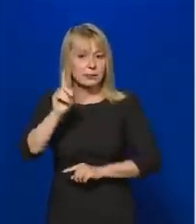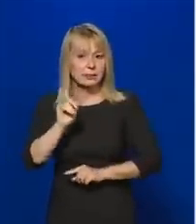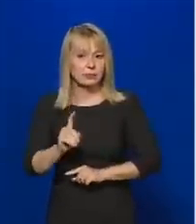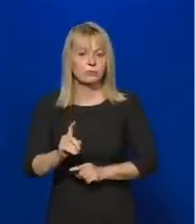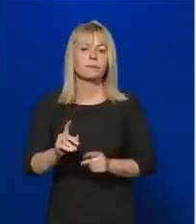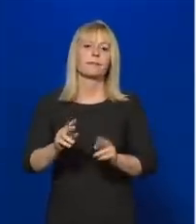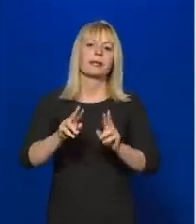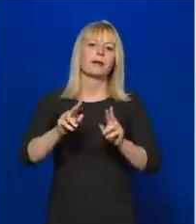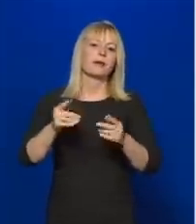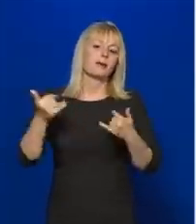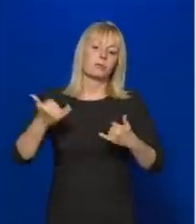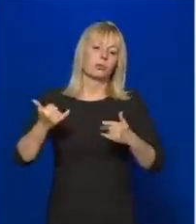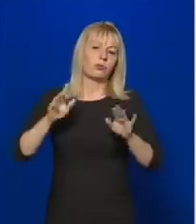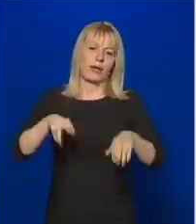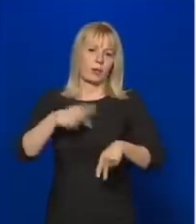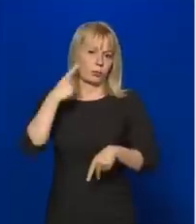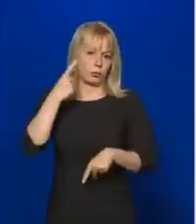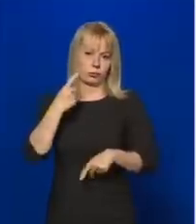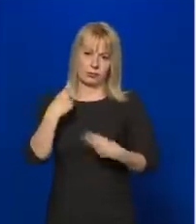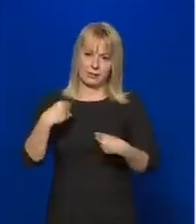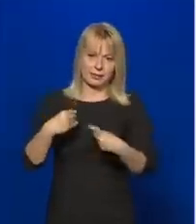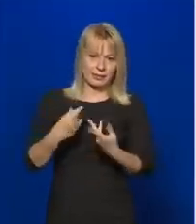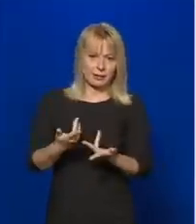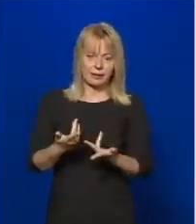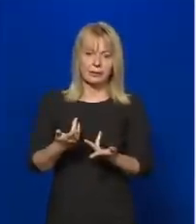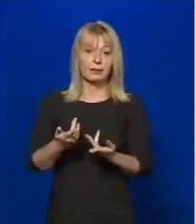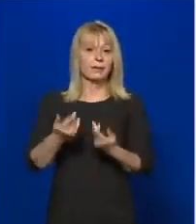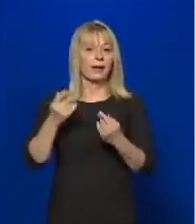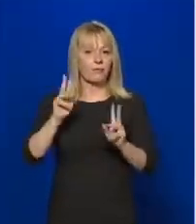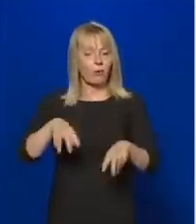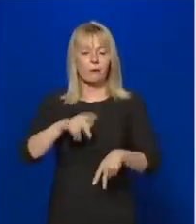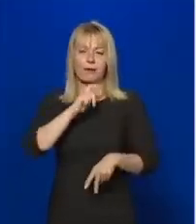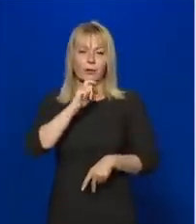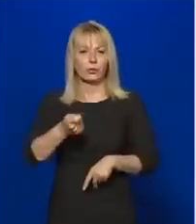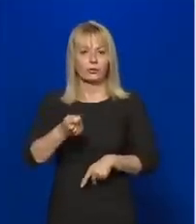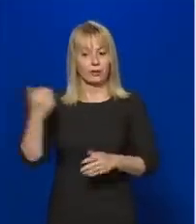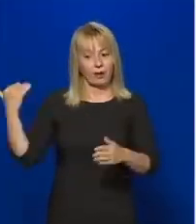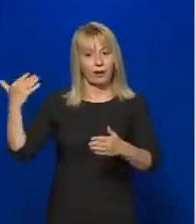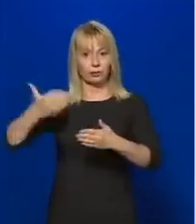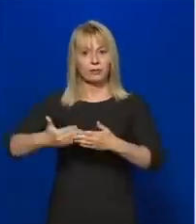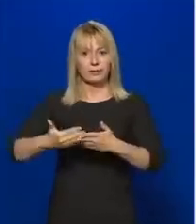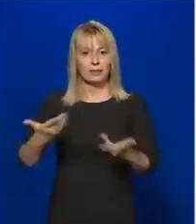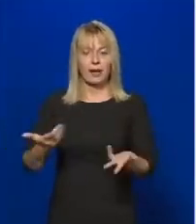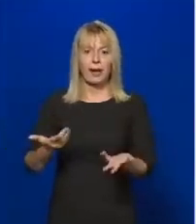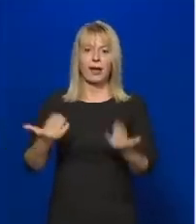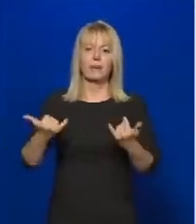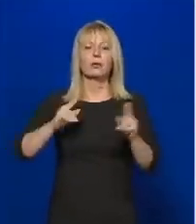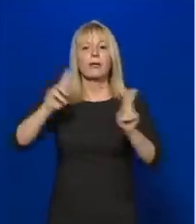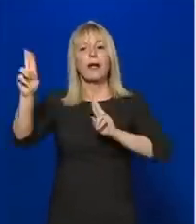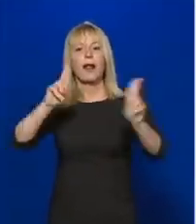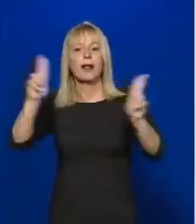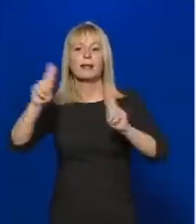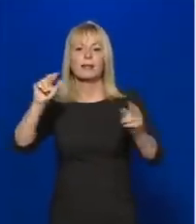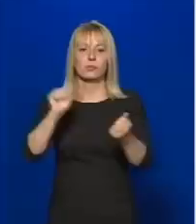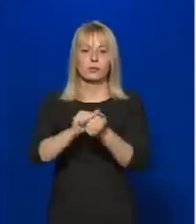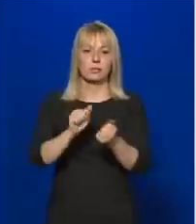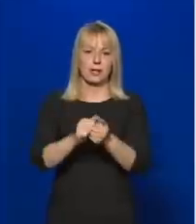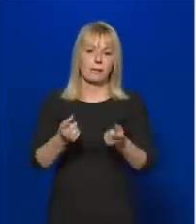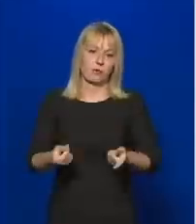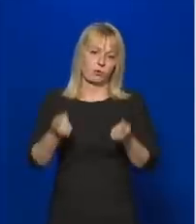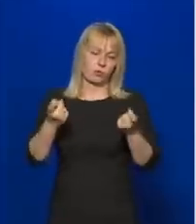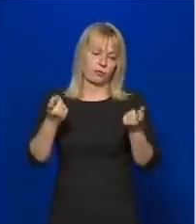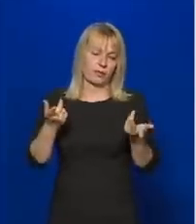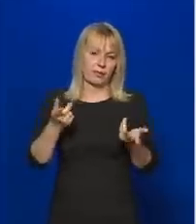tudunk beszélni, viszont azt szeretném elmondani, nagyon sikeres idáig legalábbis a jelentkezők számának a függvényében,